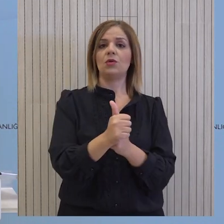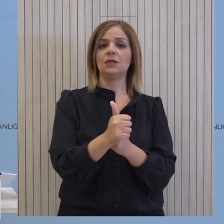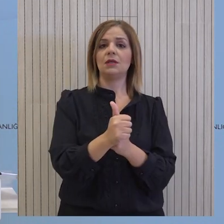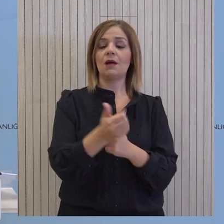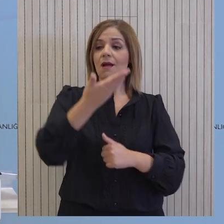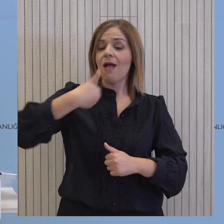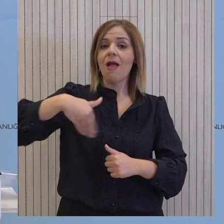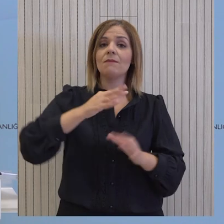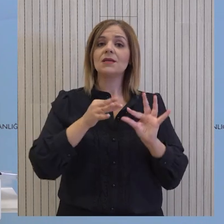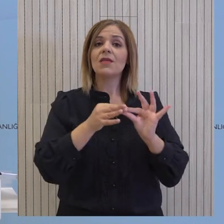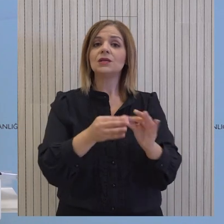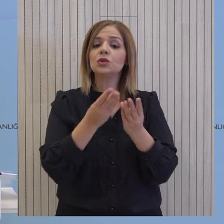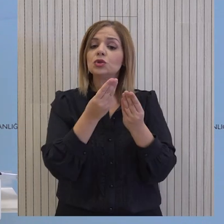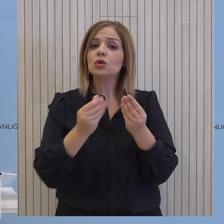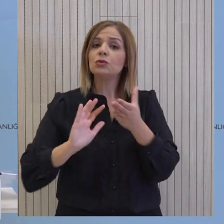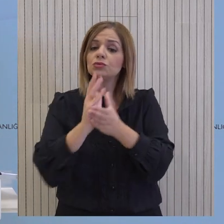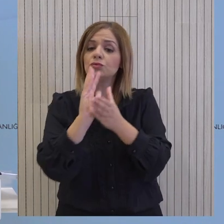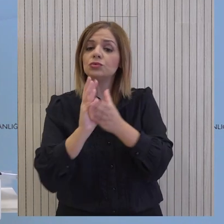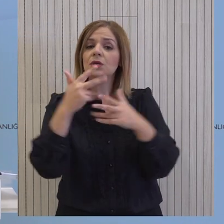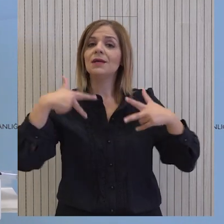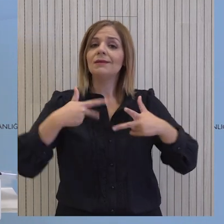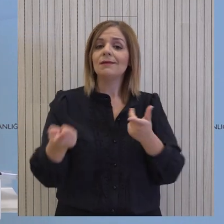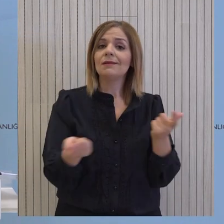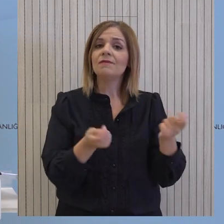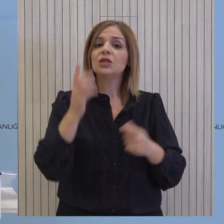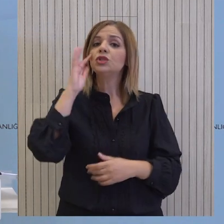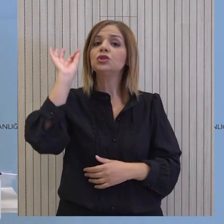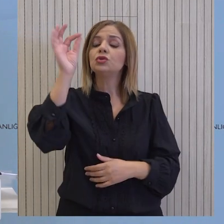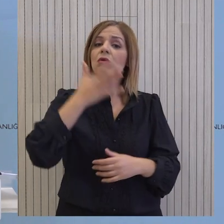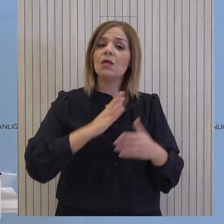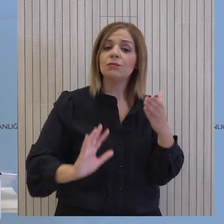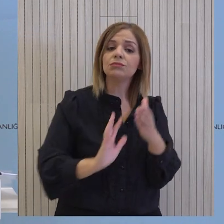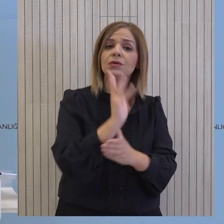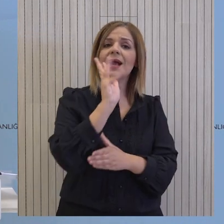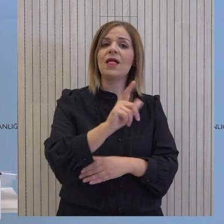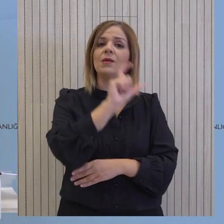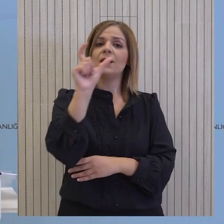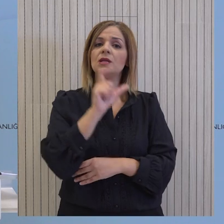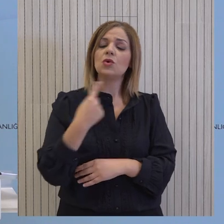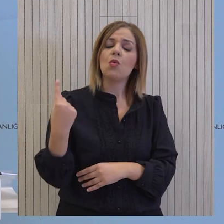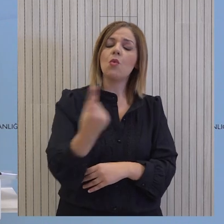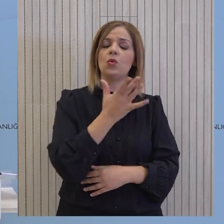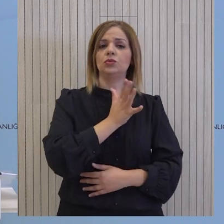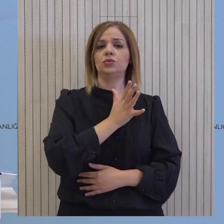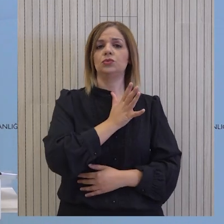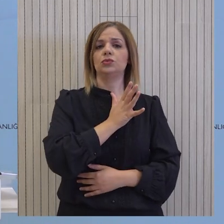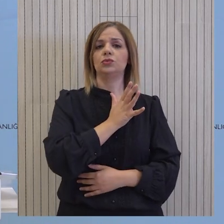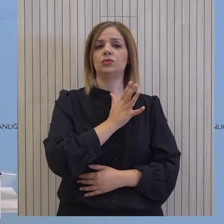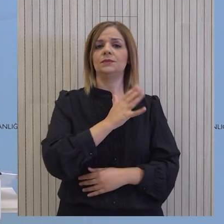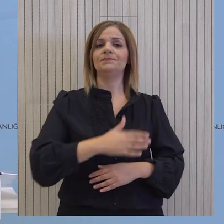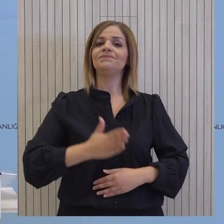Θα συνεχίσουμε την πορεία του εξυγχρονισμού του κράτους με γνώμονα την βελτίωση της καθημερινότητας όλων των συμπολιτών μας.